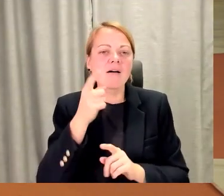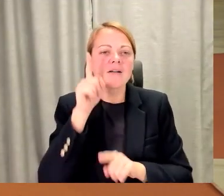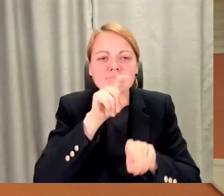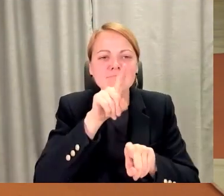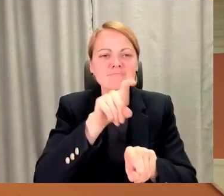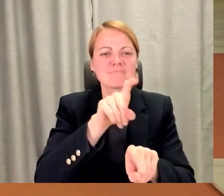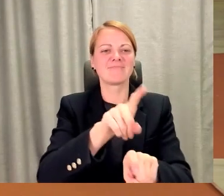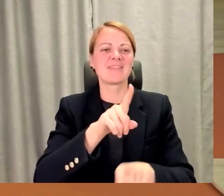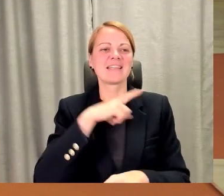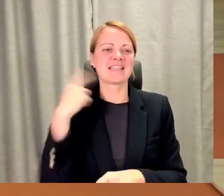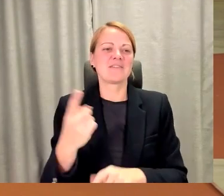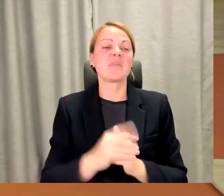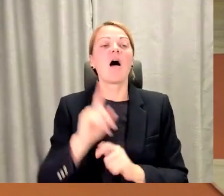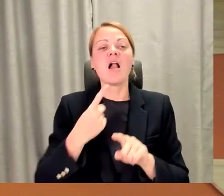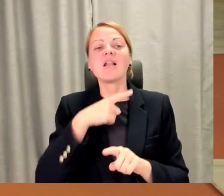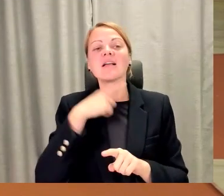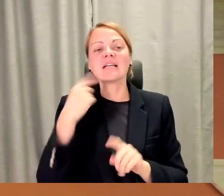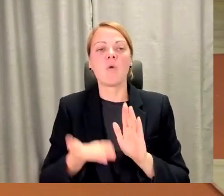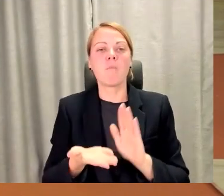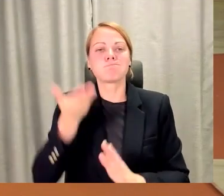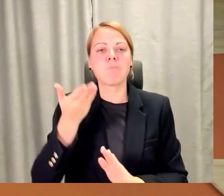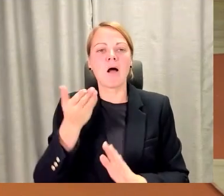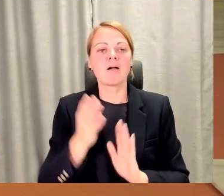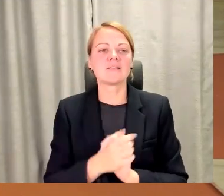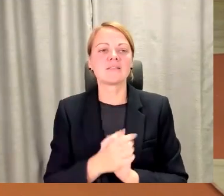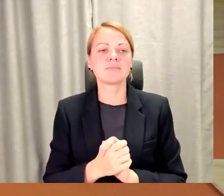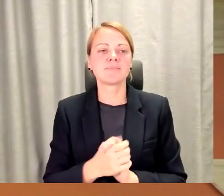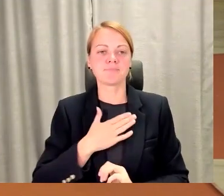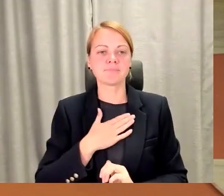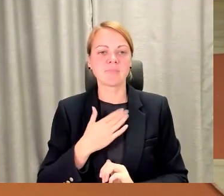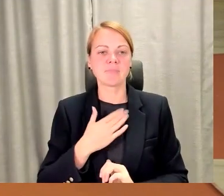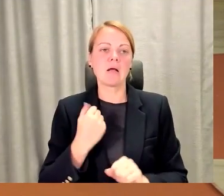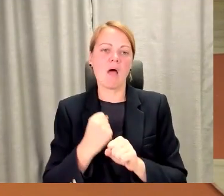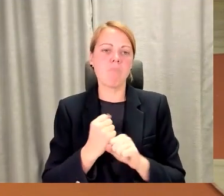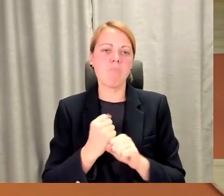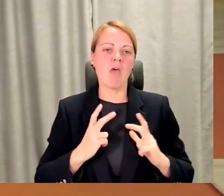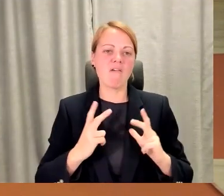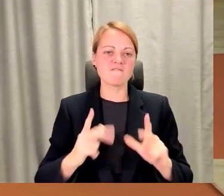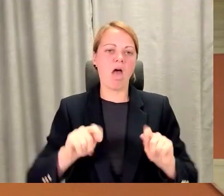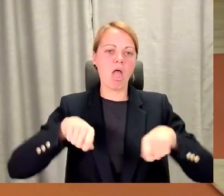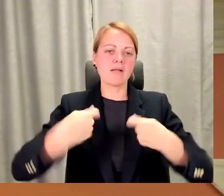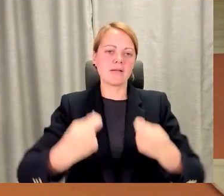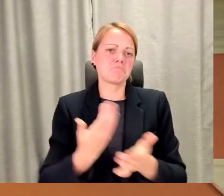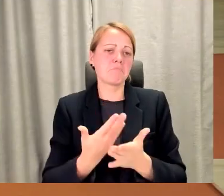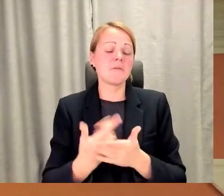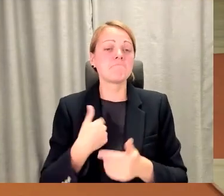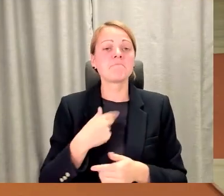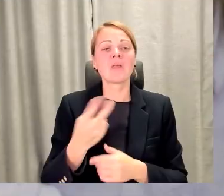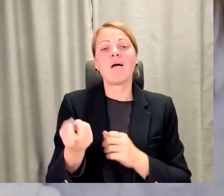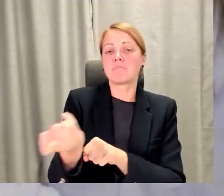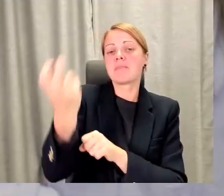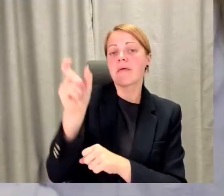stāsts ies, piemēram, esmu darba devējis. Un kāds darbinieks atnāk pie manis, un viņš grib